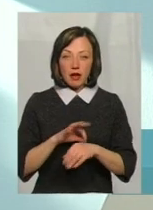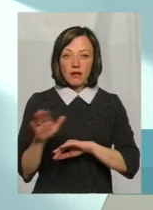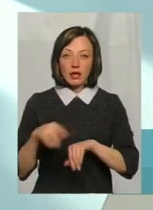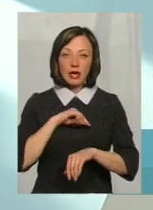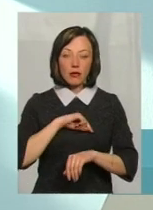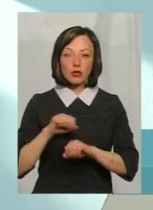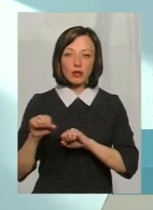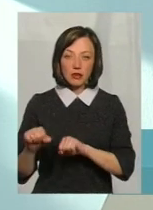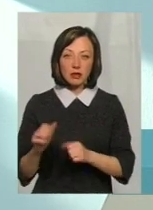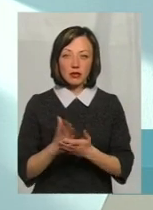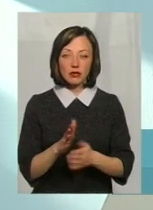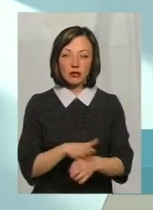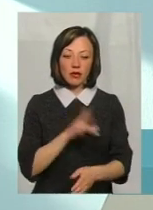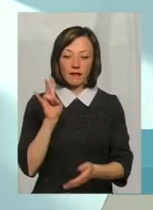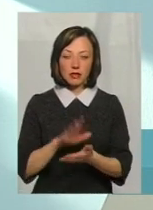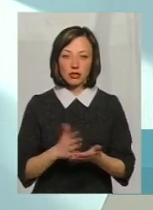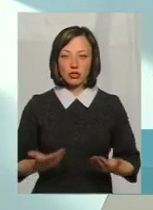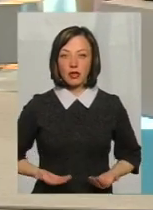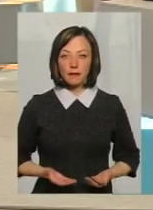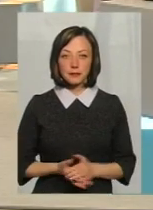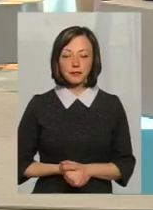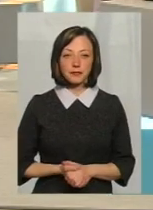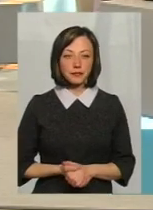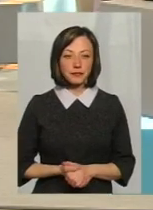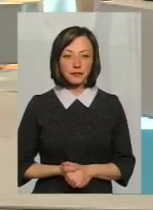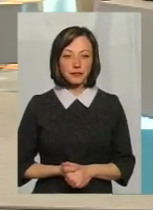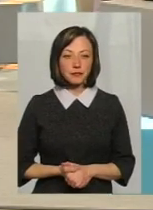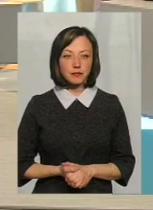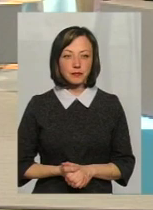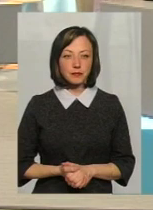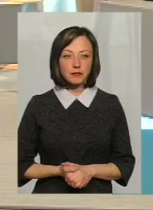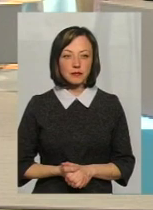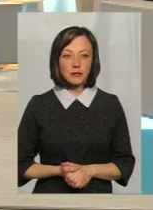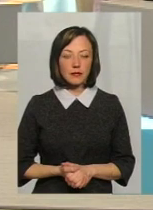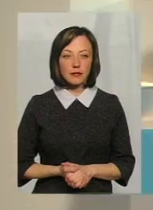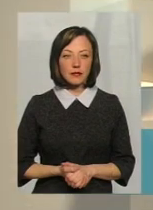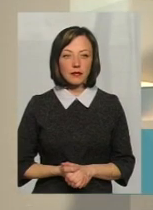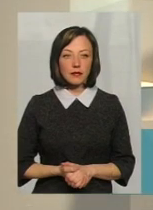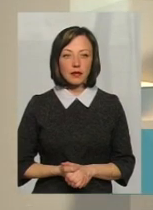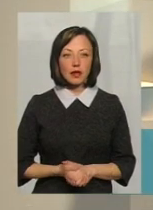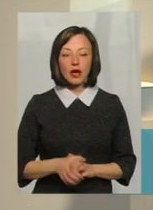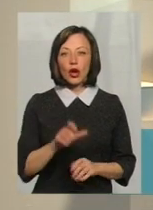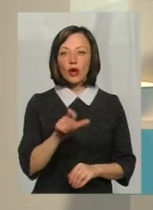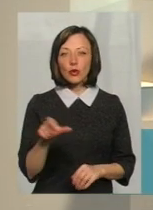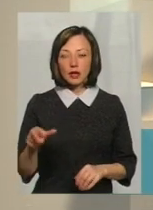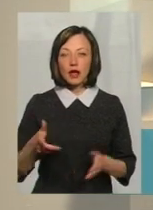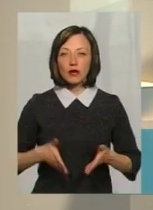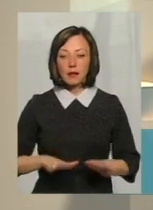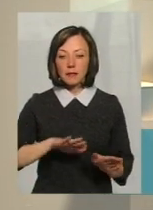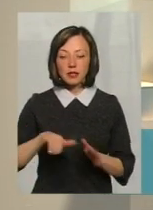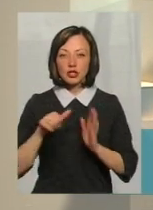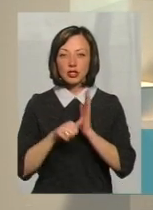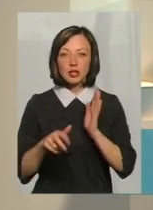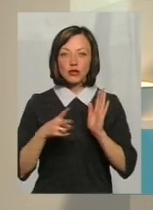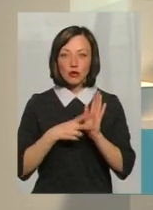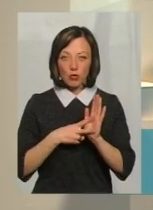імунітет на все життя зберігається. Розумієте, як? Тобто, ми всі, по суті... які народилися після 67